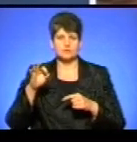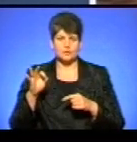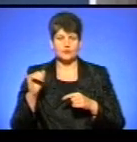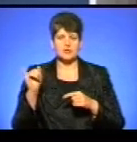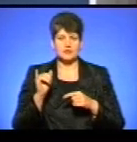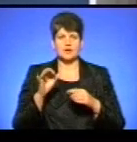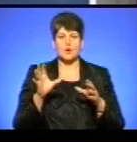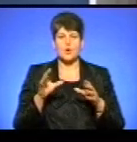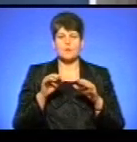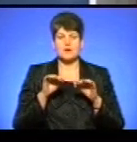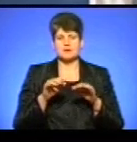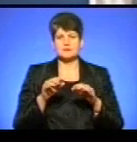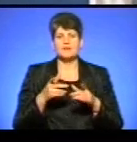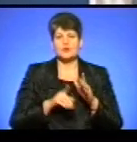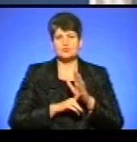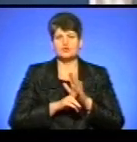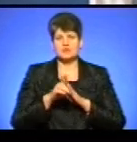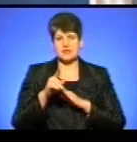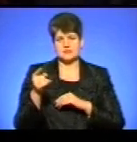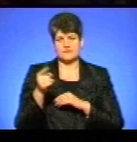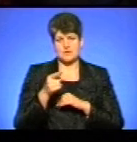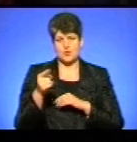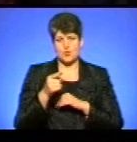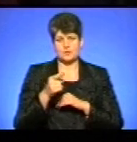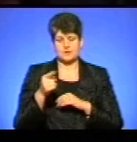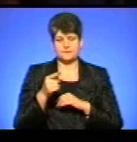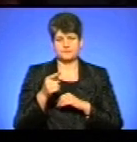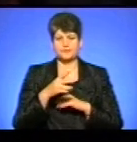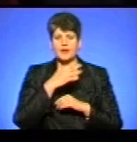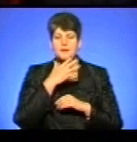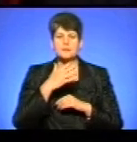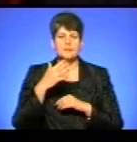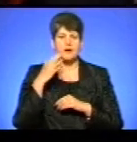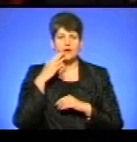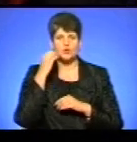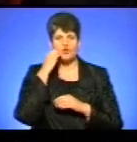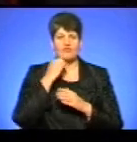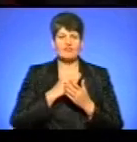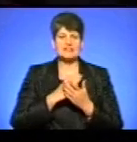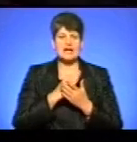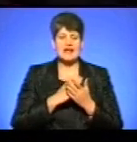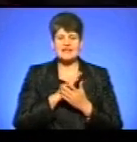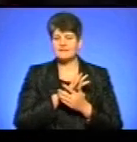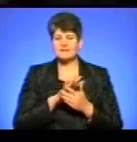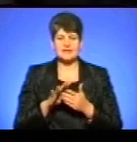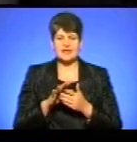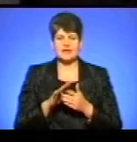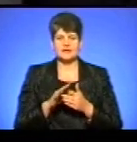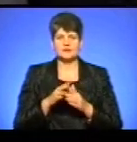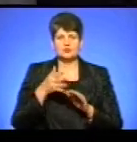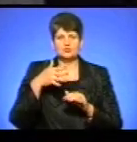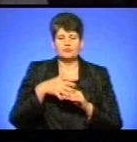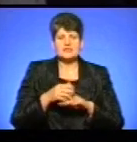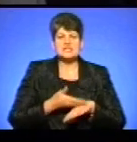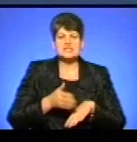і операції об'єднаних сил розпочалась у Тернополі. Багато ветеранів недооцінюють тяжкість